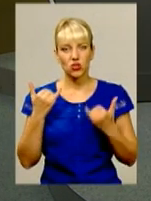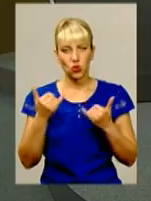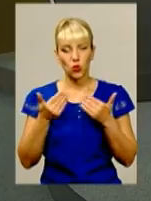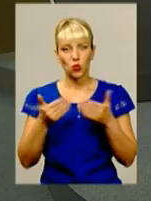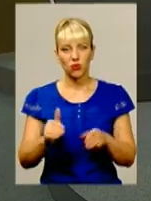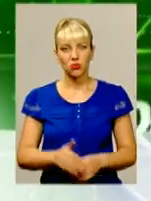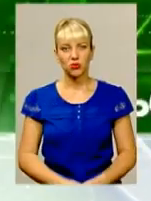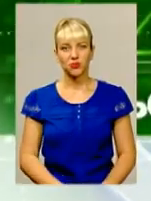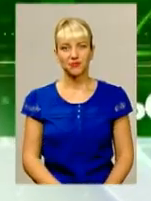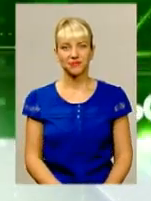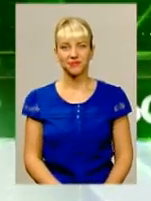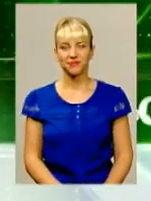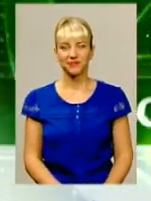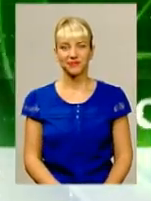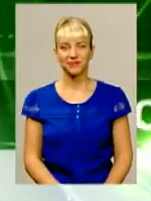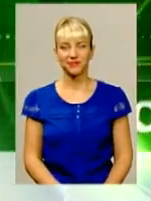випуску.